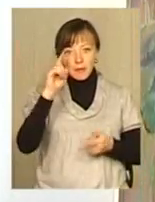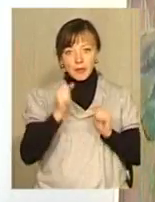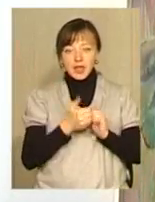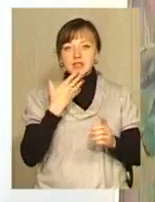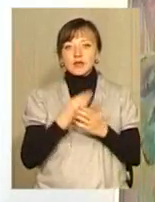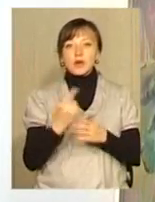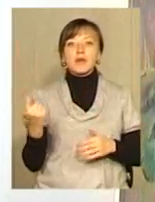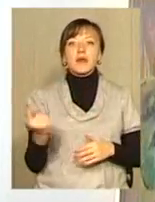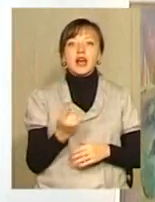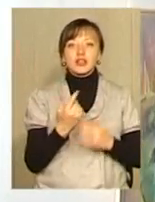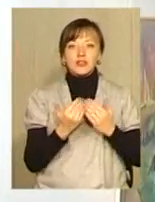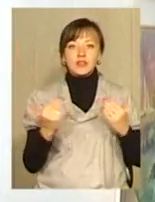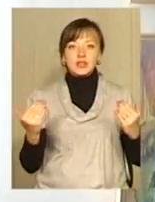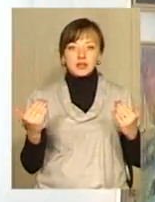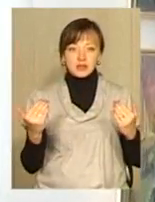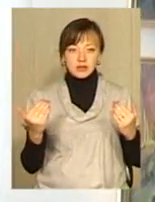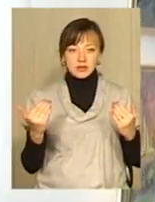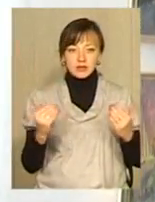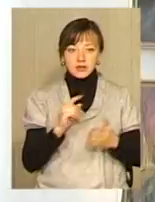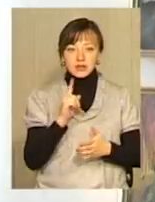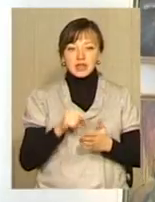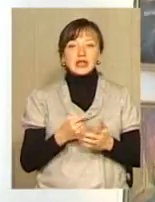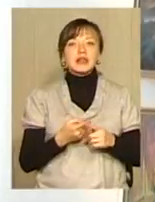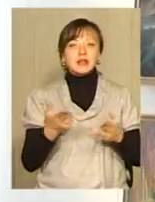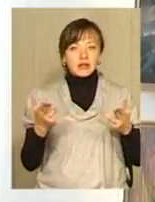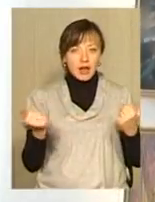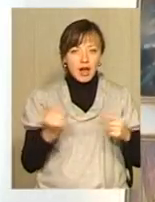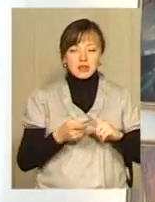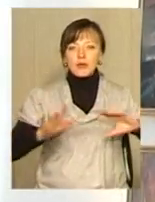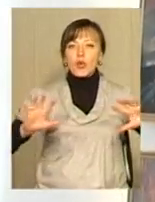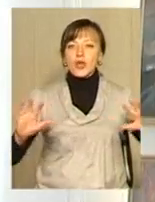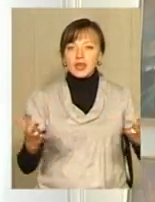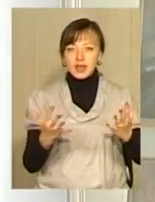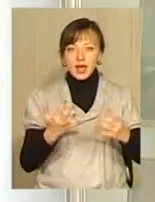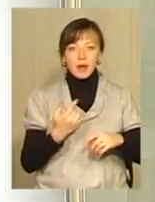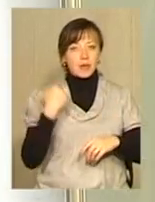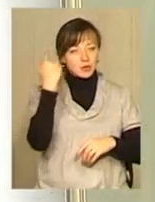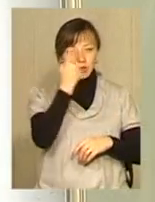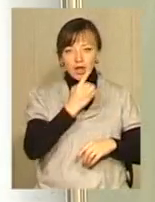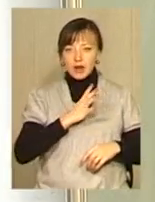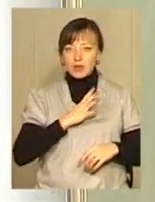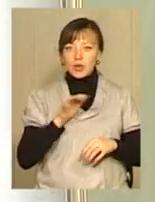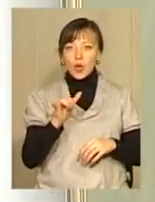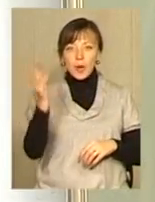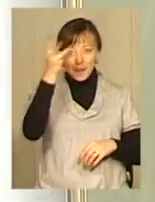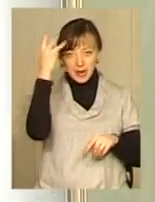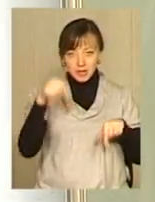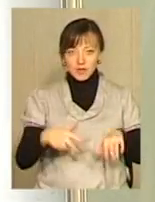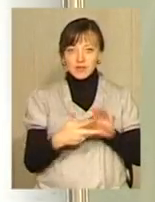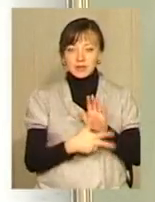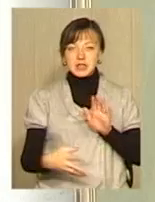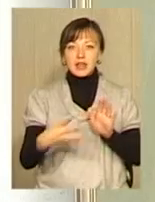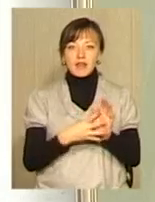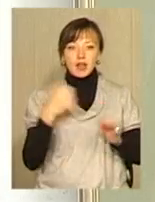А як же, це ж подія. І вона, до речі, перша персональна, вона була в Хмельницькому в 89